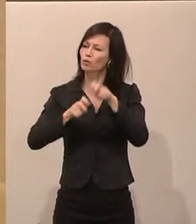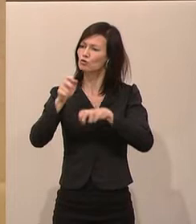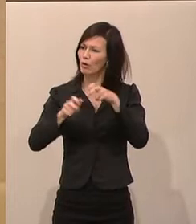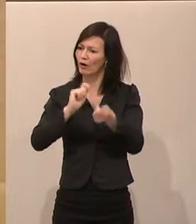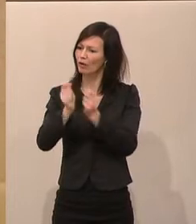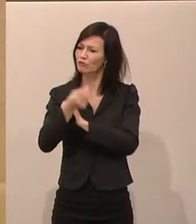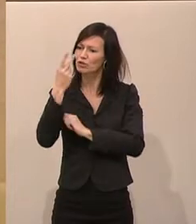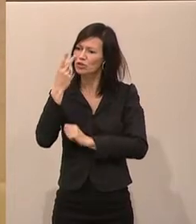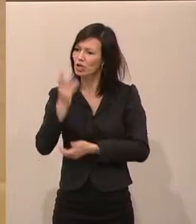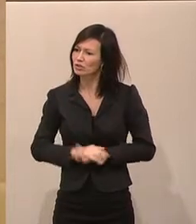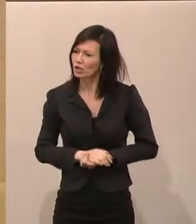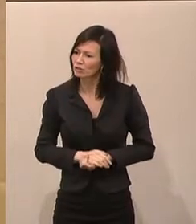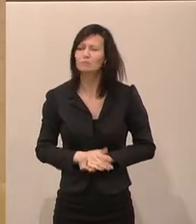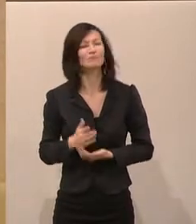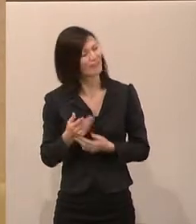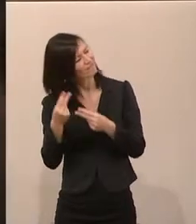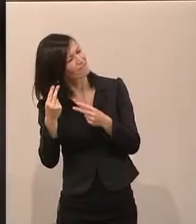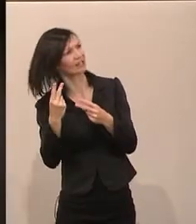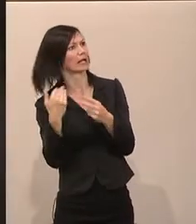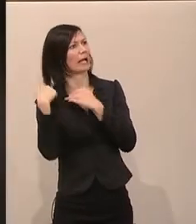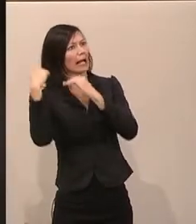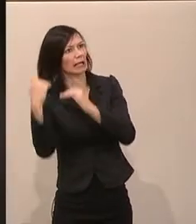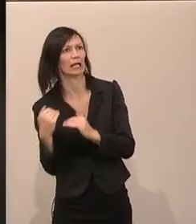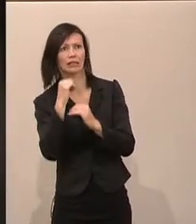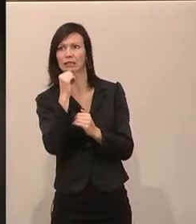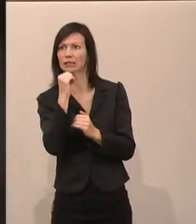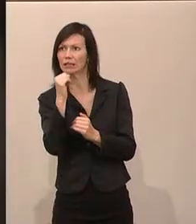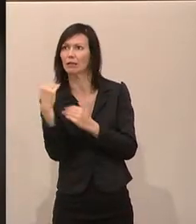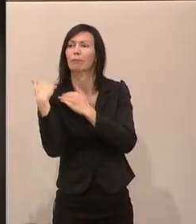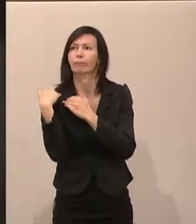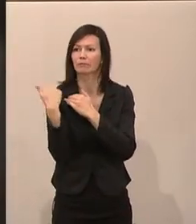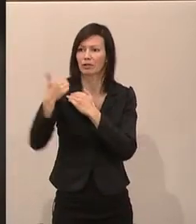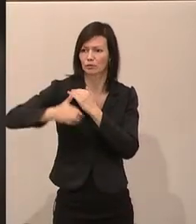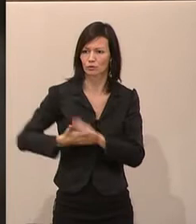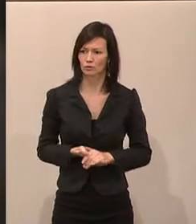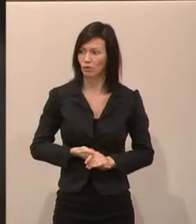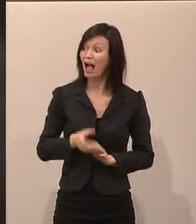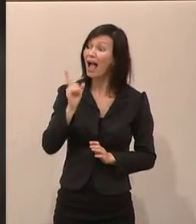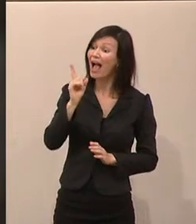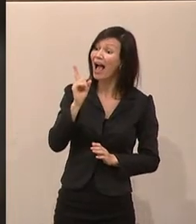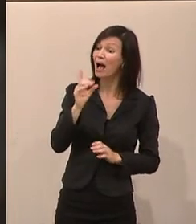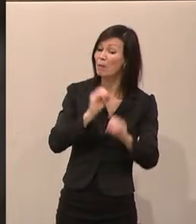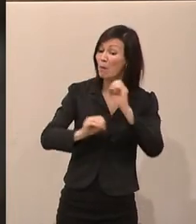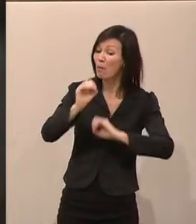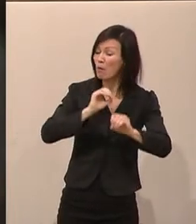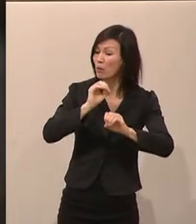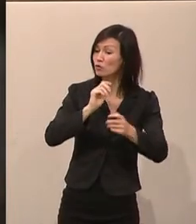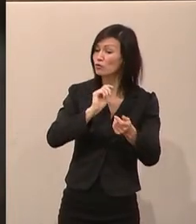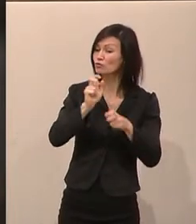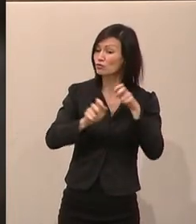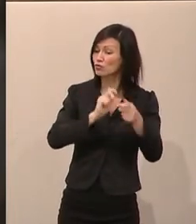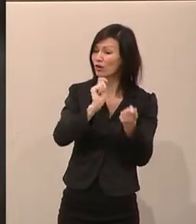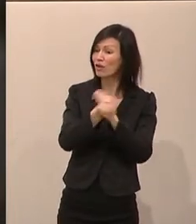ist Entlastung und nicht Belastung. Dass die Ökosteuerreform die Verbraucher aber nicht unbedingt belastet, sondern sogar